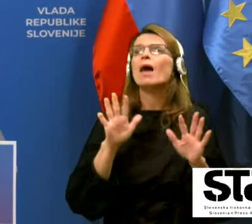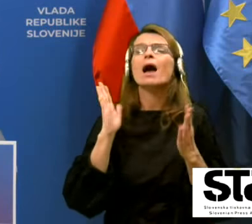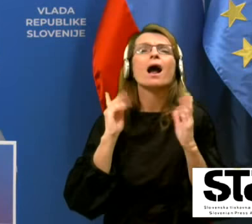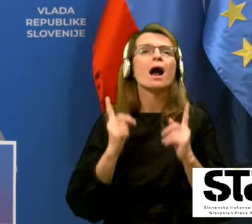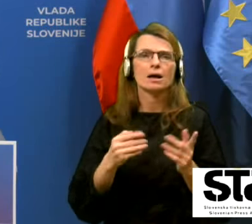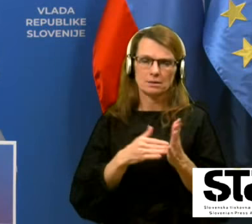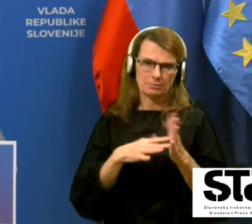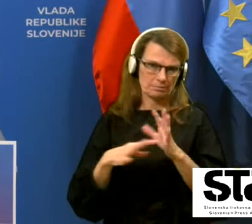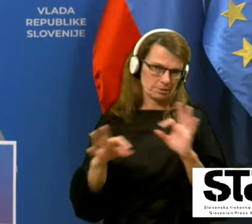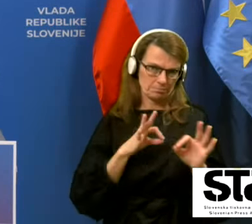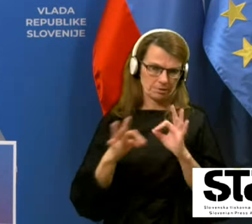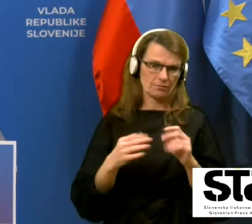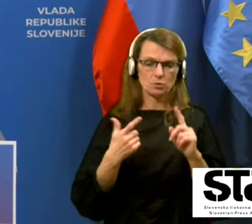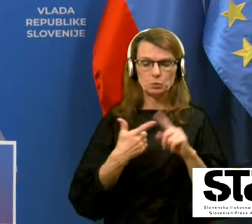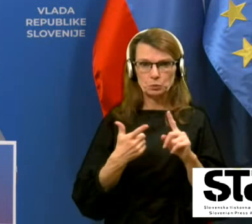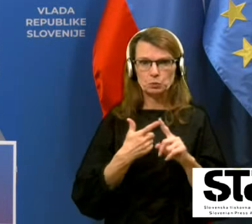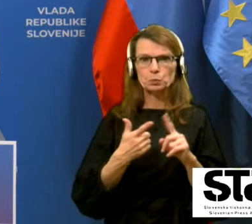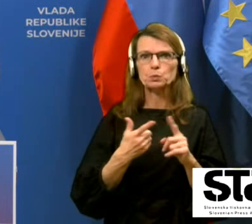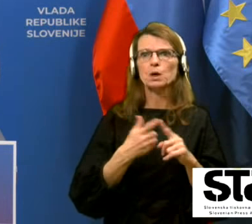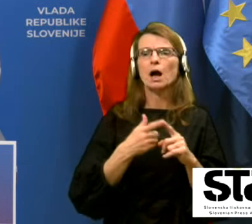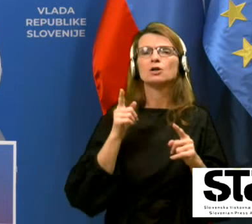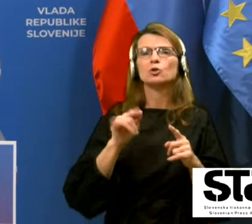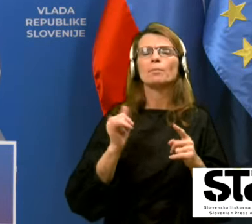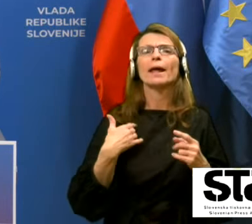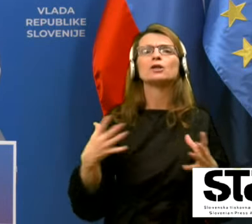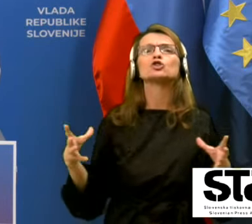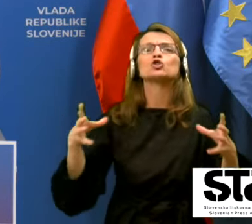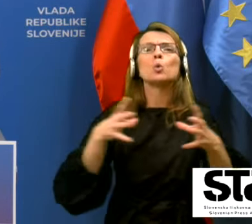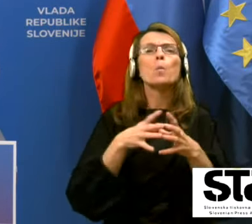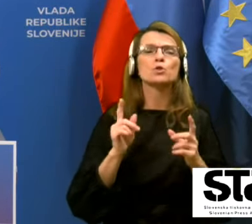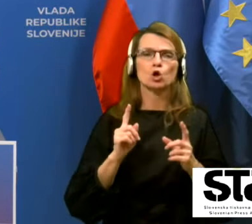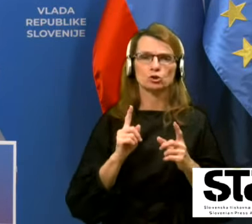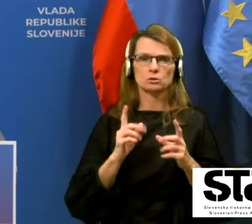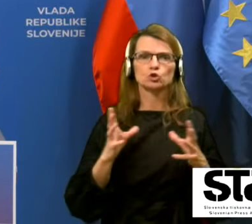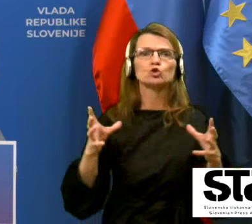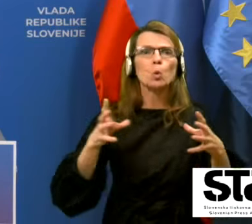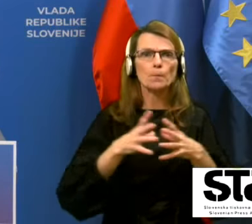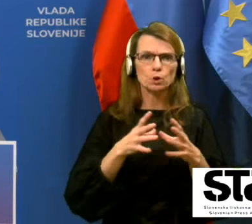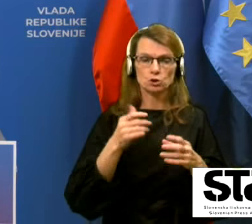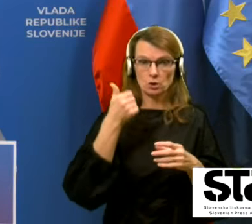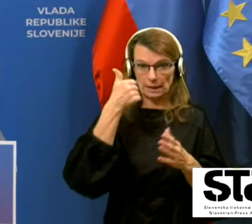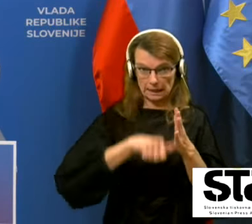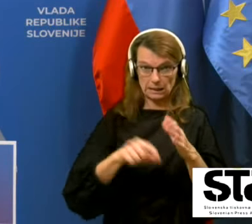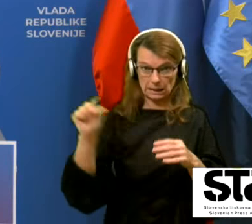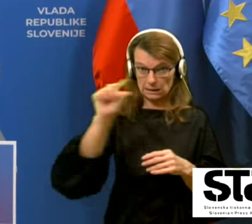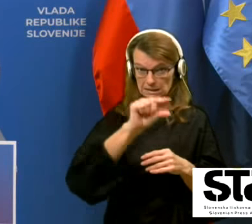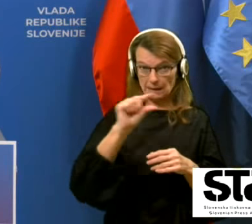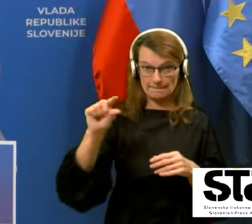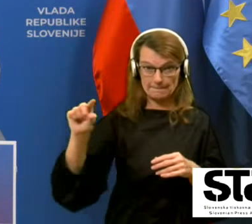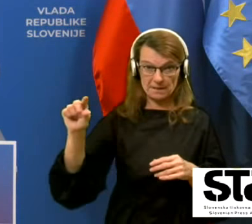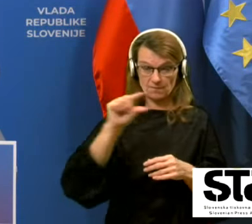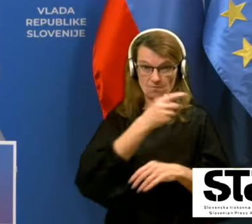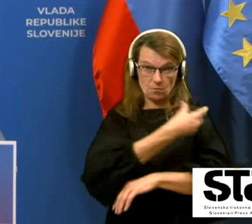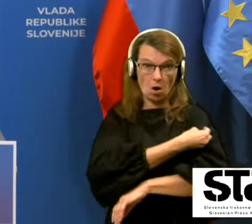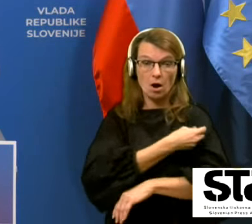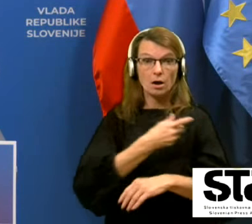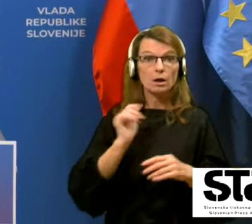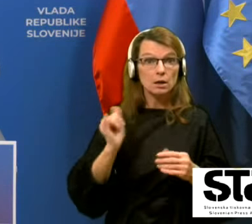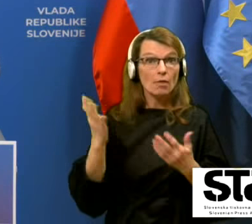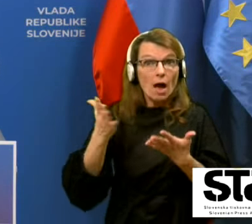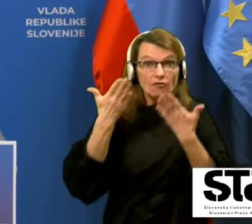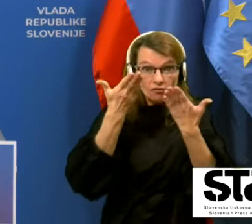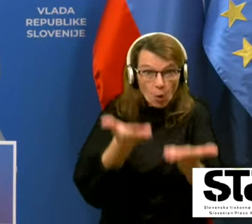druga zadeva pa je kominirati, smrti, community, skupnost. Torej, enkrat, ko je cepiv na voljo, mora pa vsakre